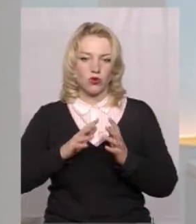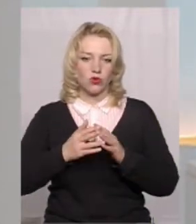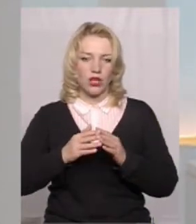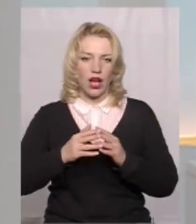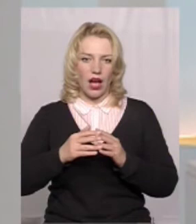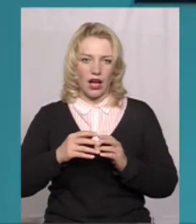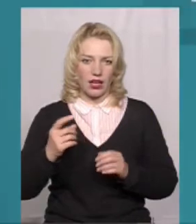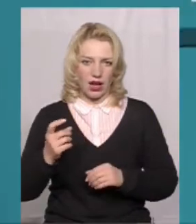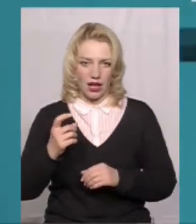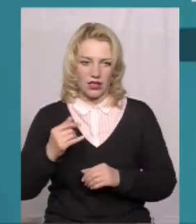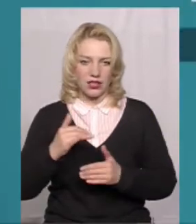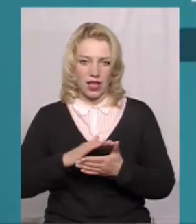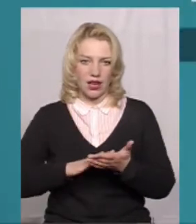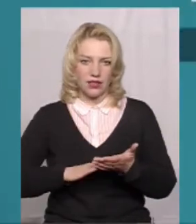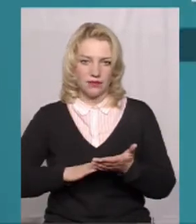далі у сюжеті.